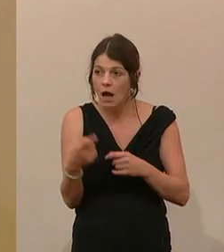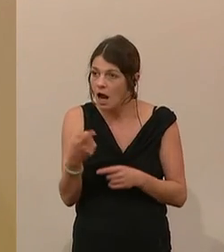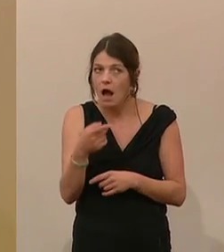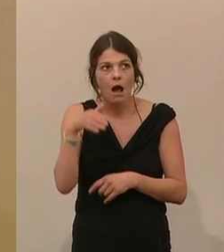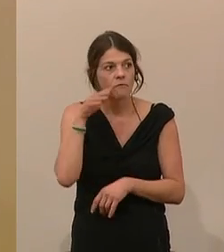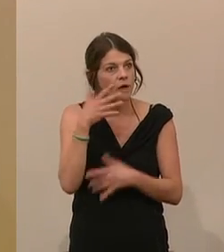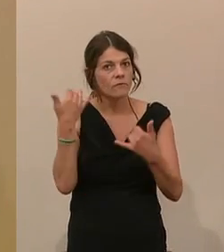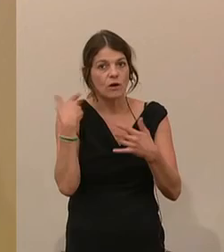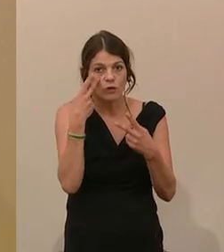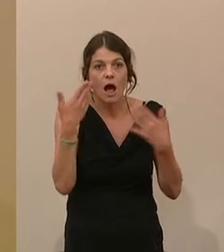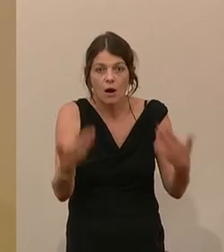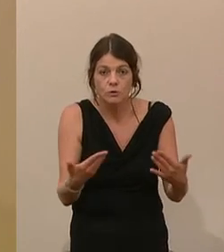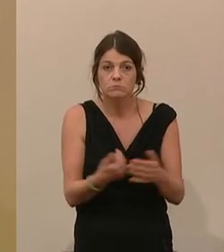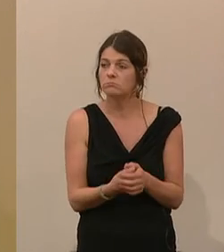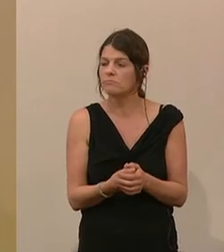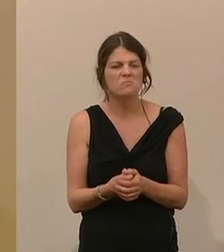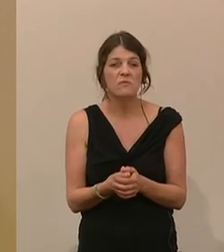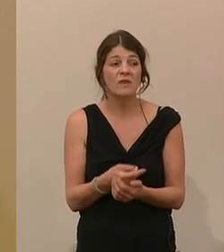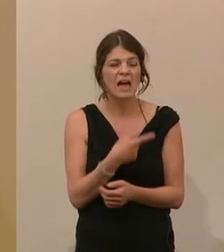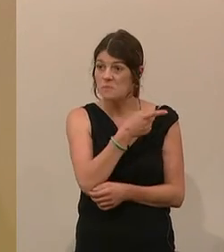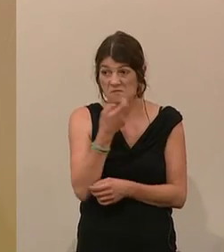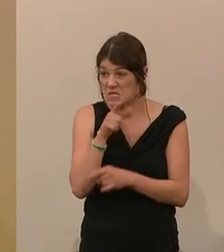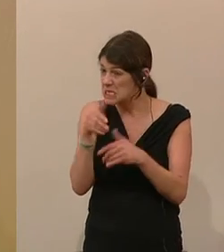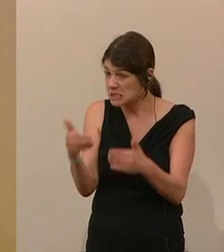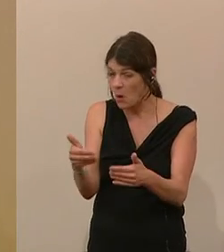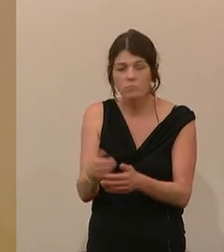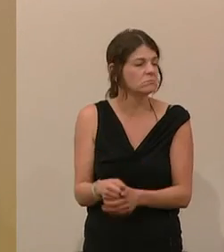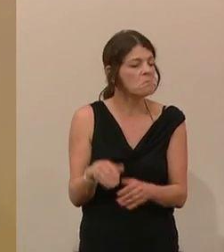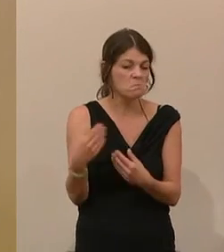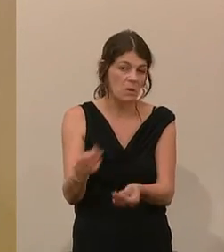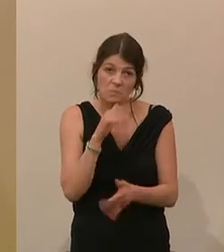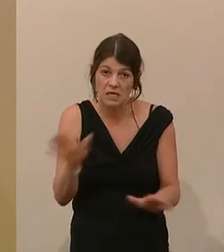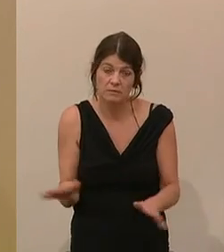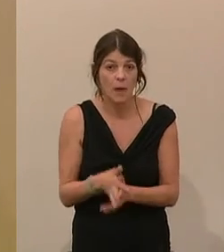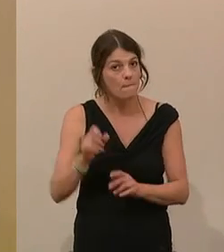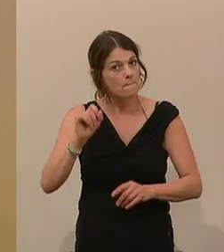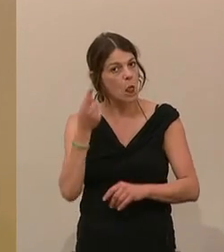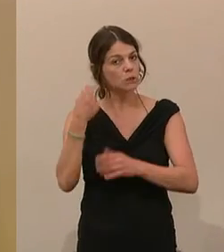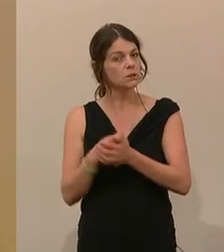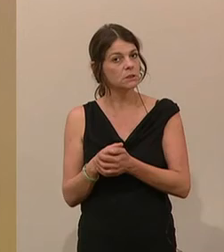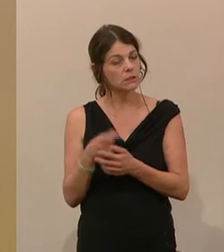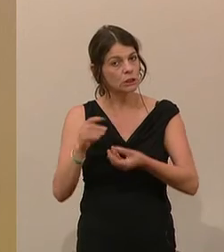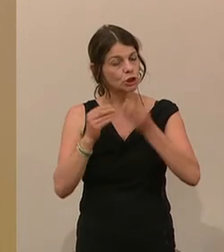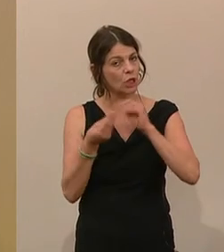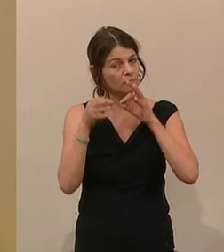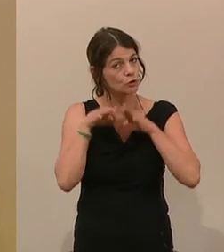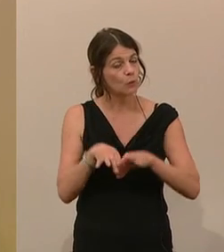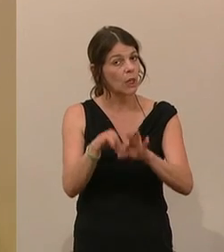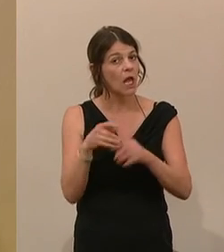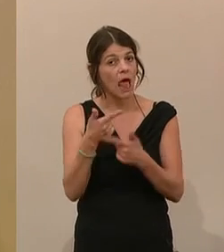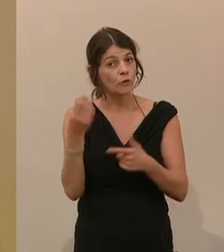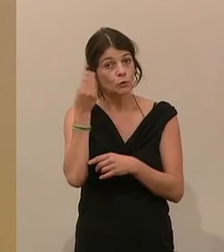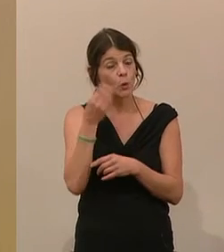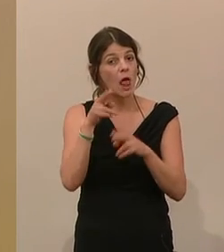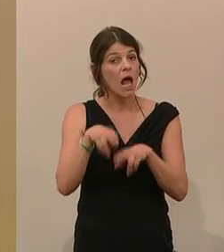erfahren. Denn das, was nicht sein darf, das darf nicht sein. Plötzlich vollführte nämlich die geschäftsführende